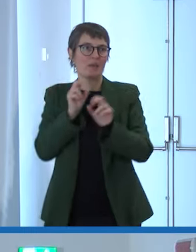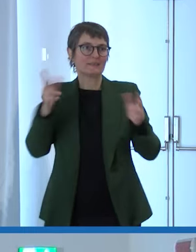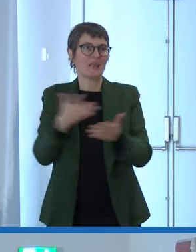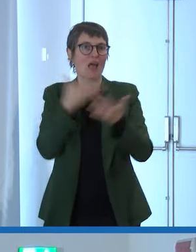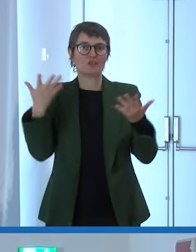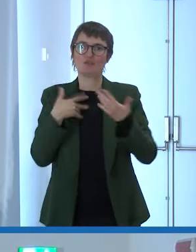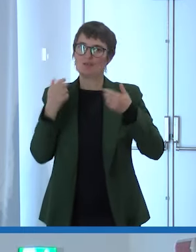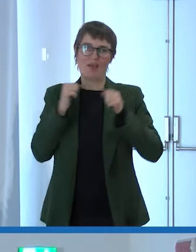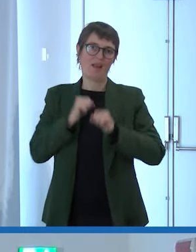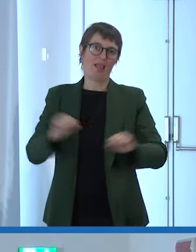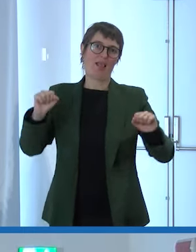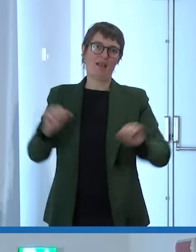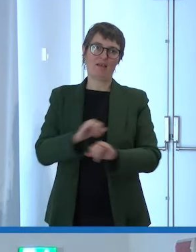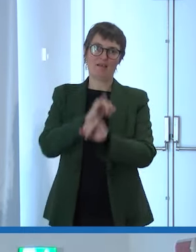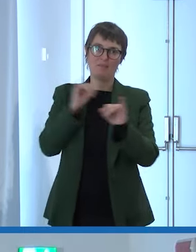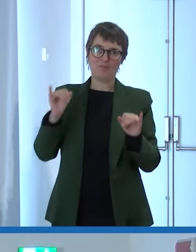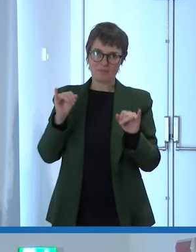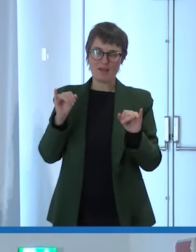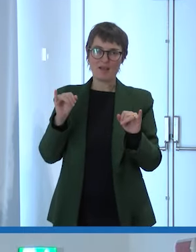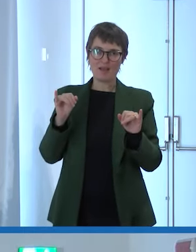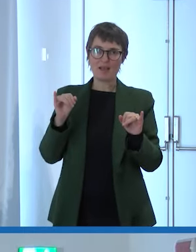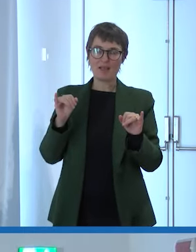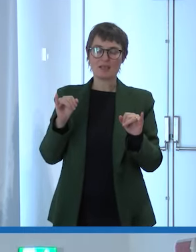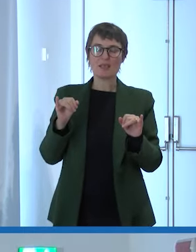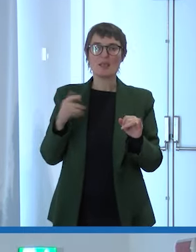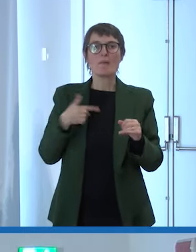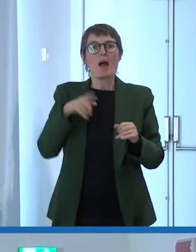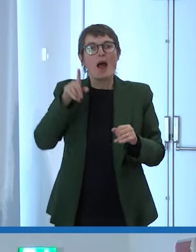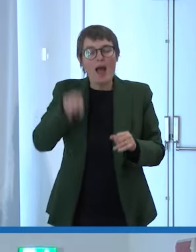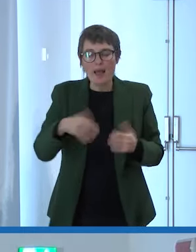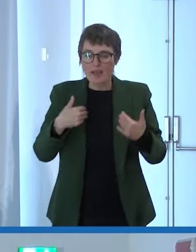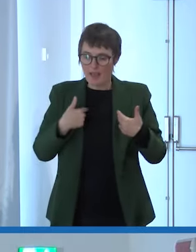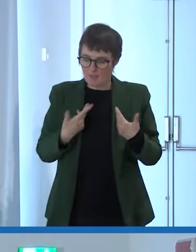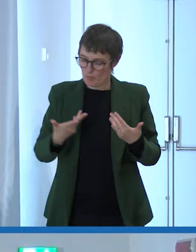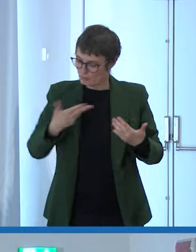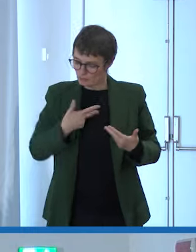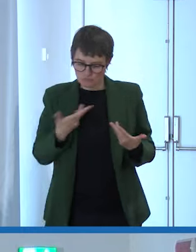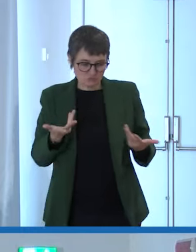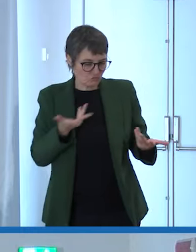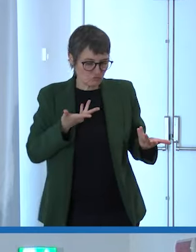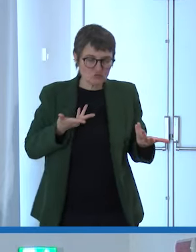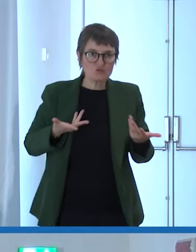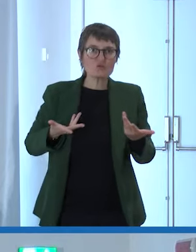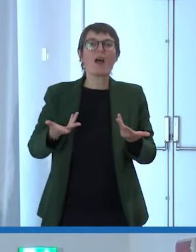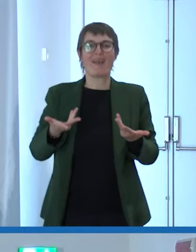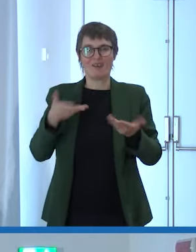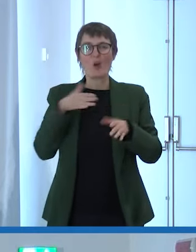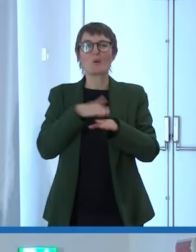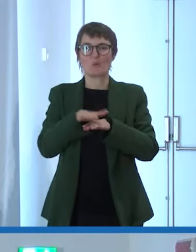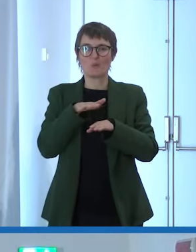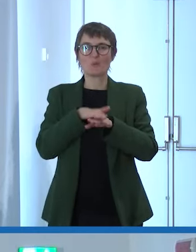ma di fare comunque fuoco con la legna che uno ha a disposizione perché non c'è niente da fare